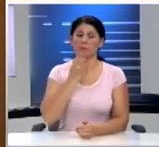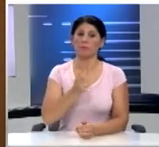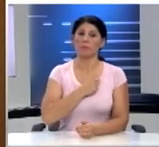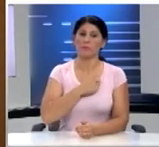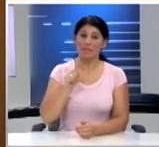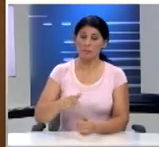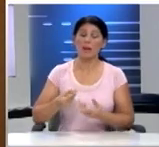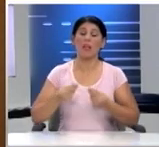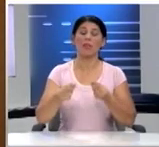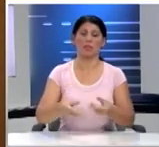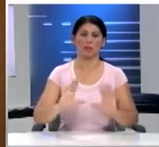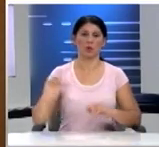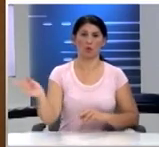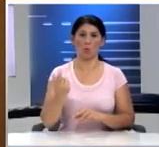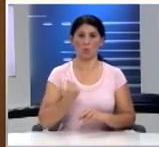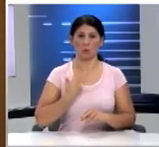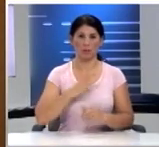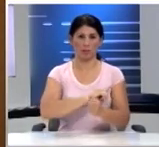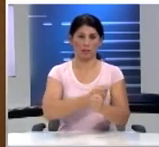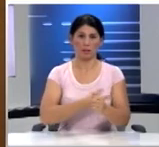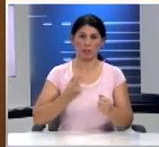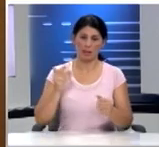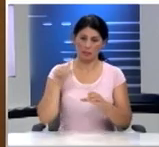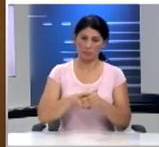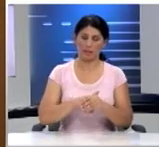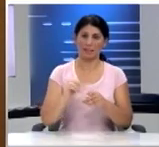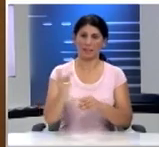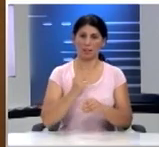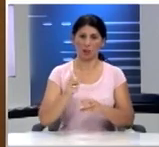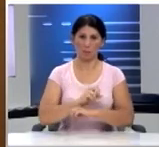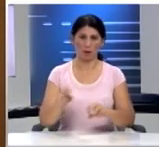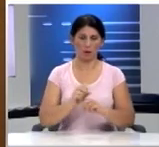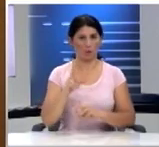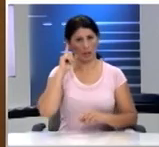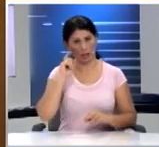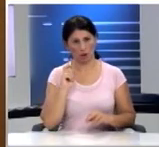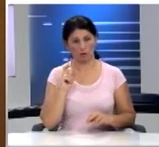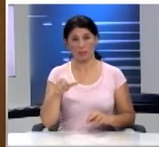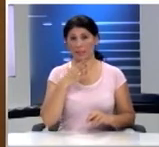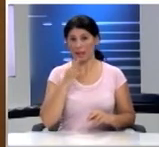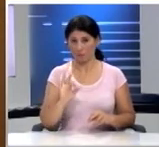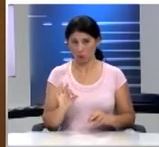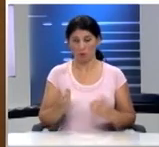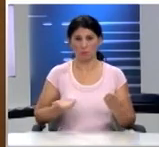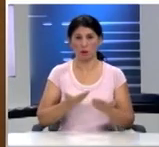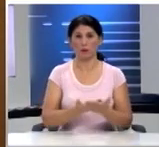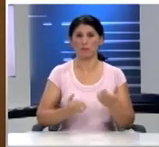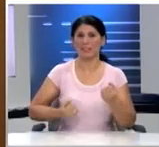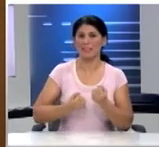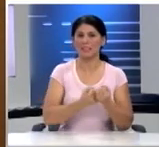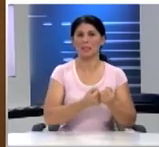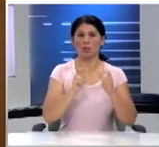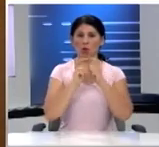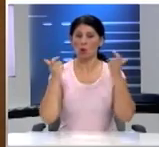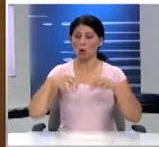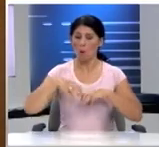σήμερα σε όλους τους νέους οι δυνατότητες ώστε να συμμετέχουν στην κοινωνία της πληροφορίας και της γνώσης. Γι' αυτό προτείναμε την ενίσχυση των